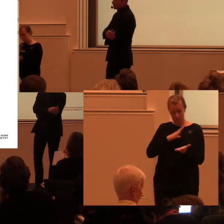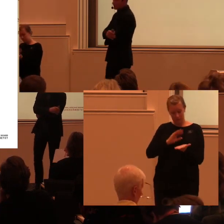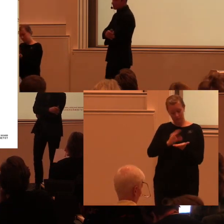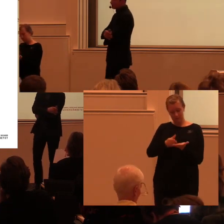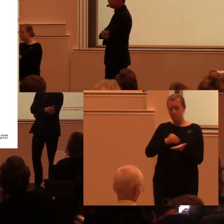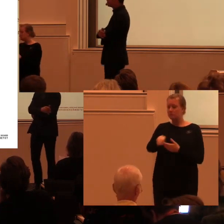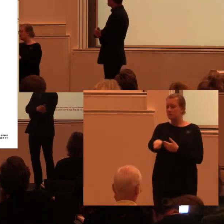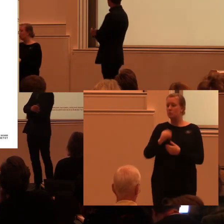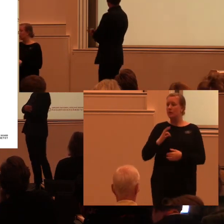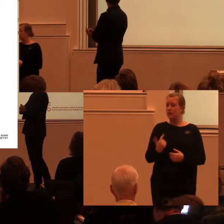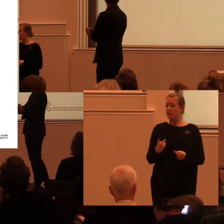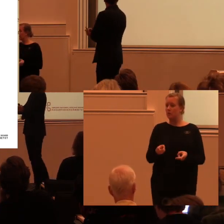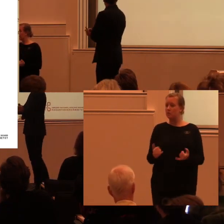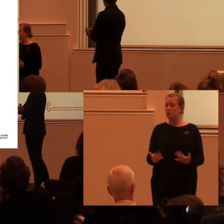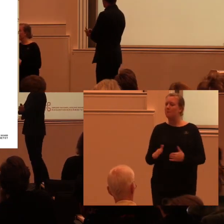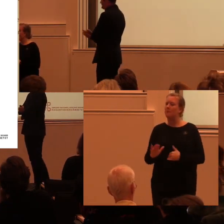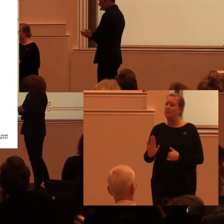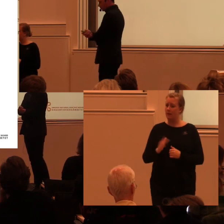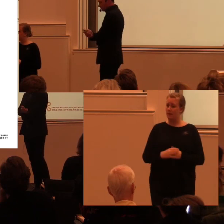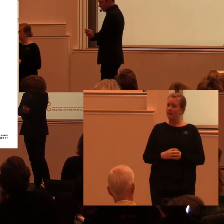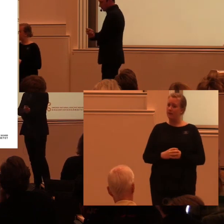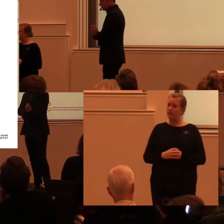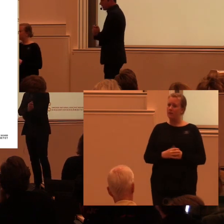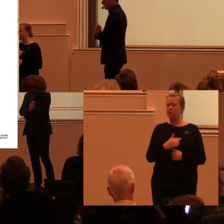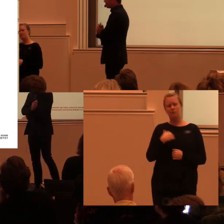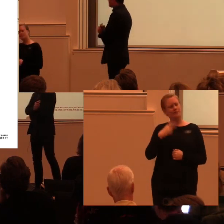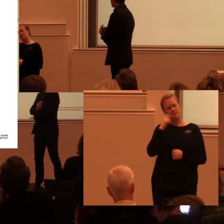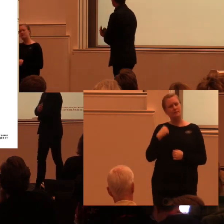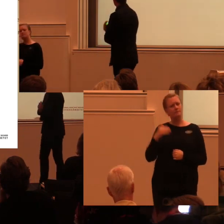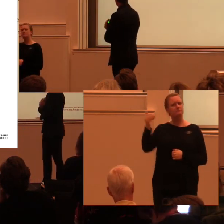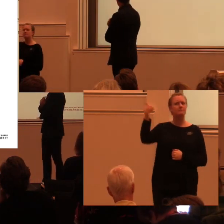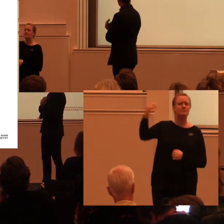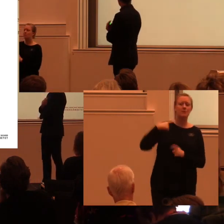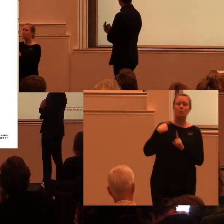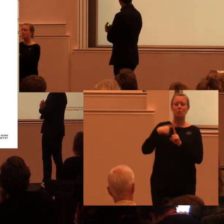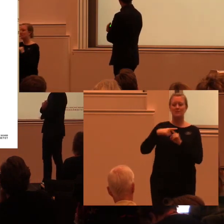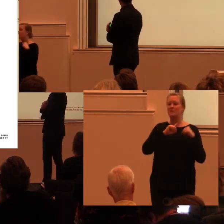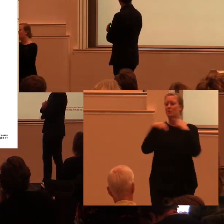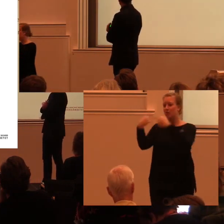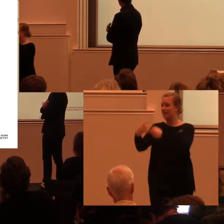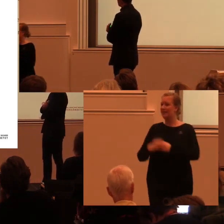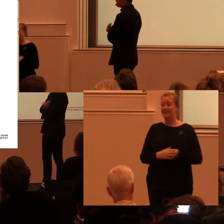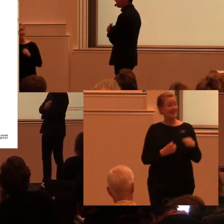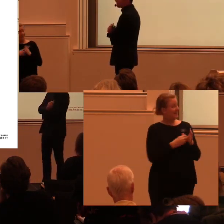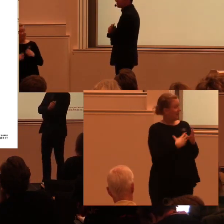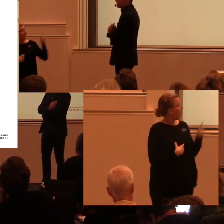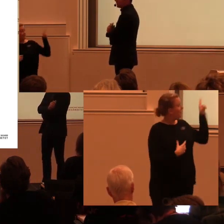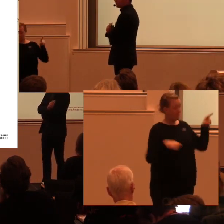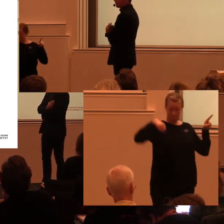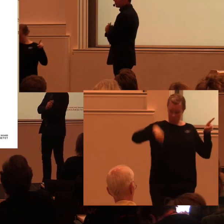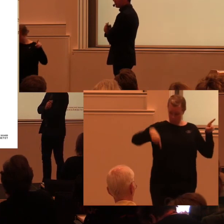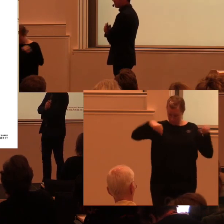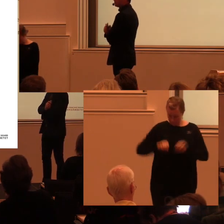tillgänglighetsinsatser. Så att vi ser en väldigt positiv utveckling. Så att det är därför som jag hade med den här vattendroppen att det kommer faktiskt